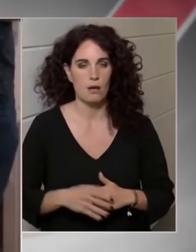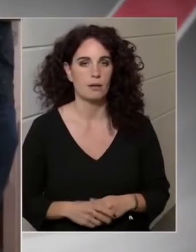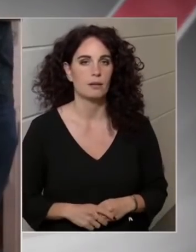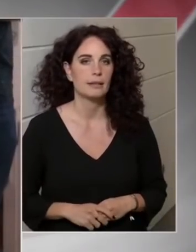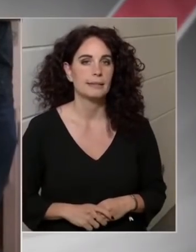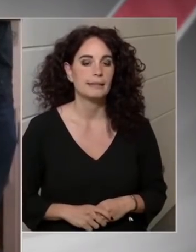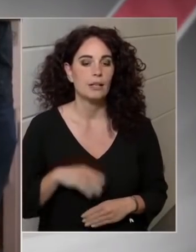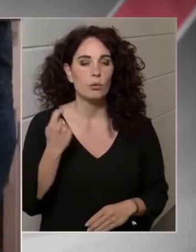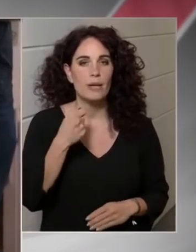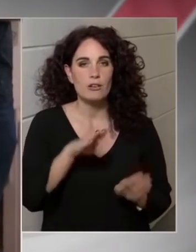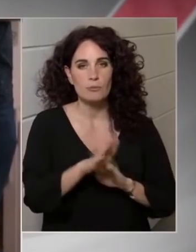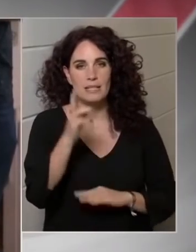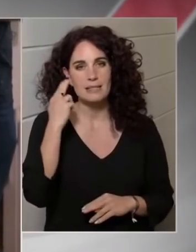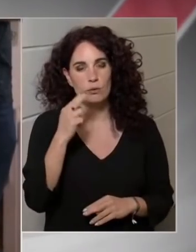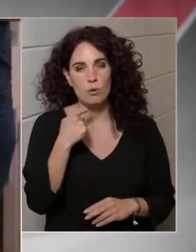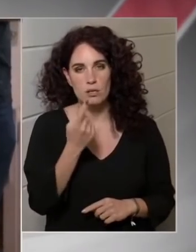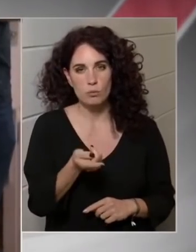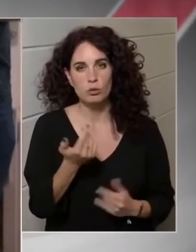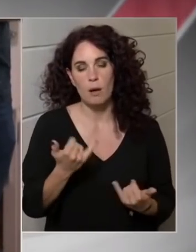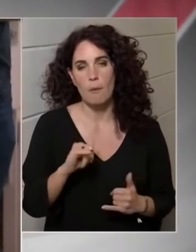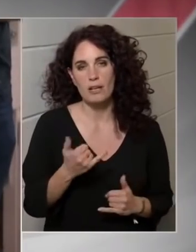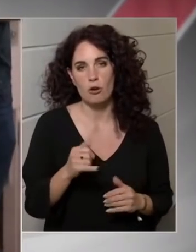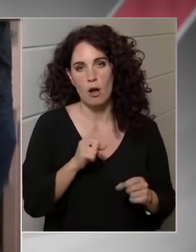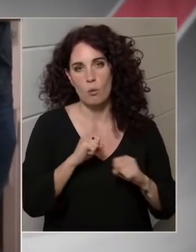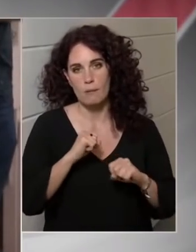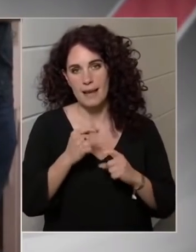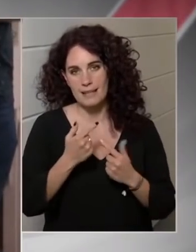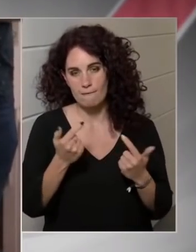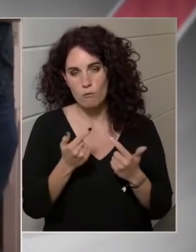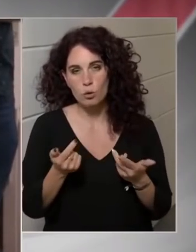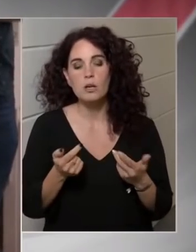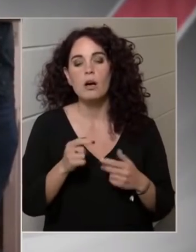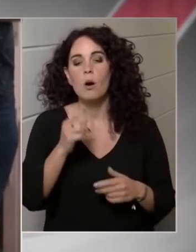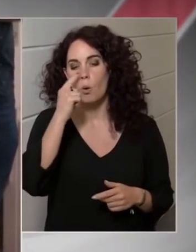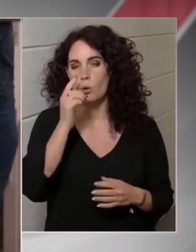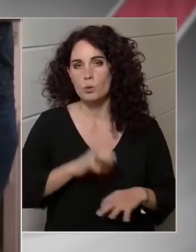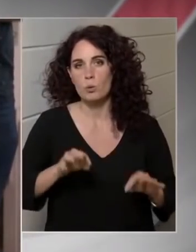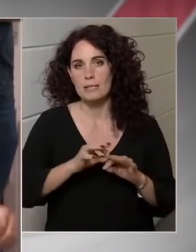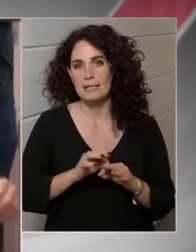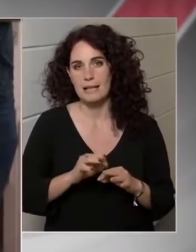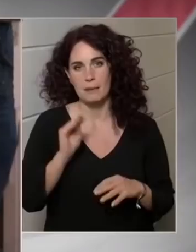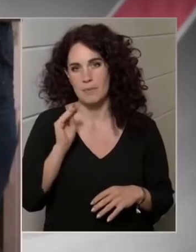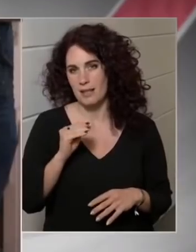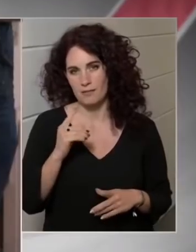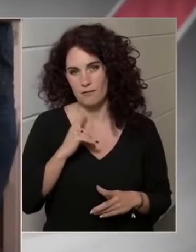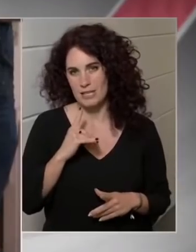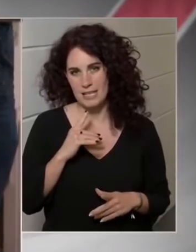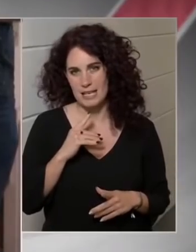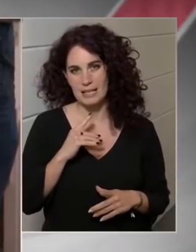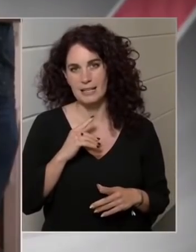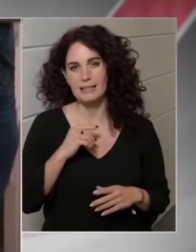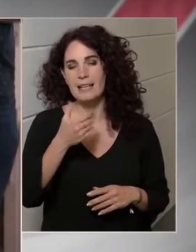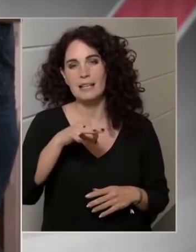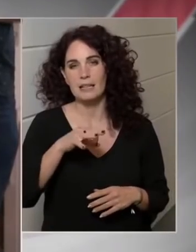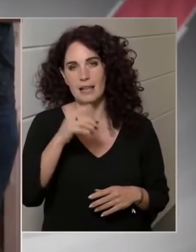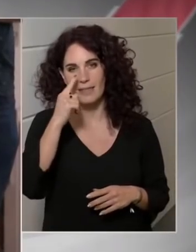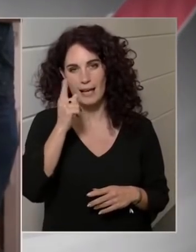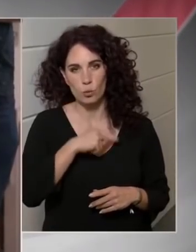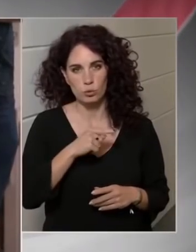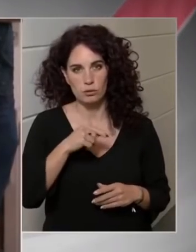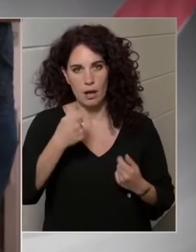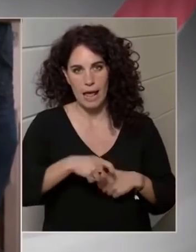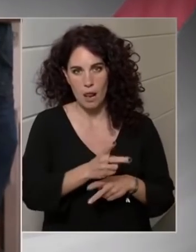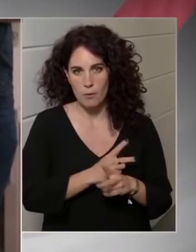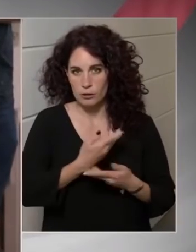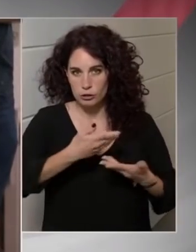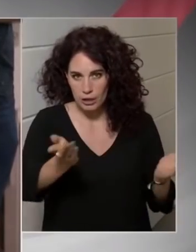Gúlyás miniszter úr azt mondta, ma is a kormányink van, hogy Oroszország nem jelent veszélyt egyetlen NATO-tagállamra sem, és azt